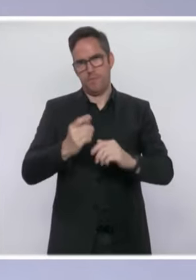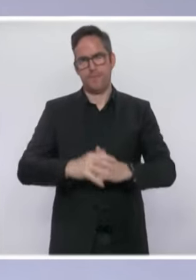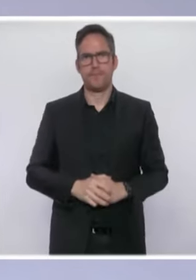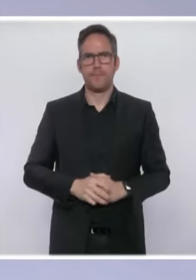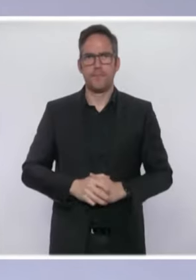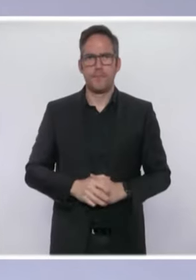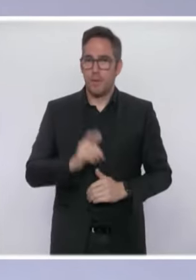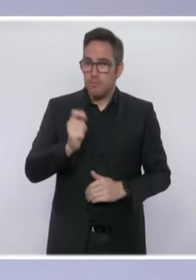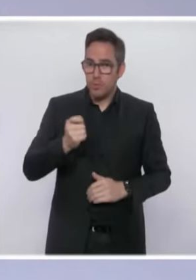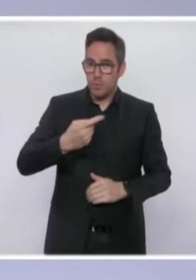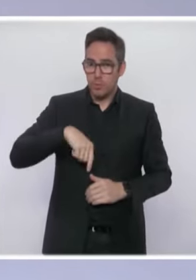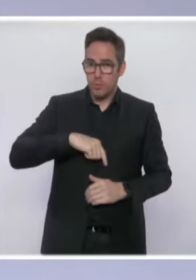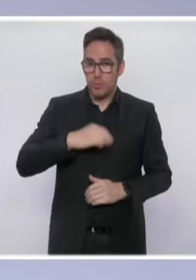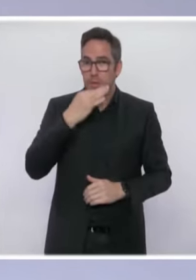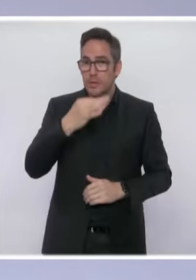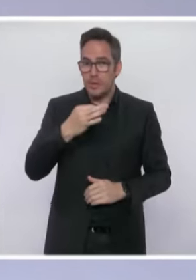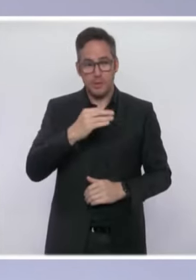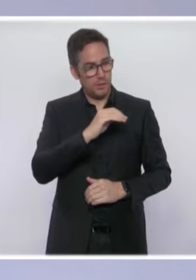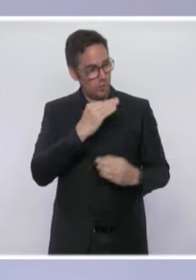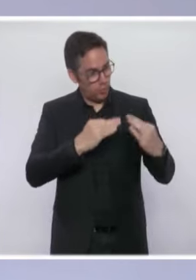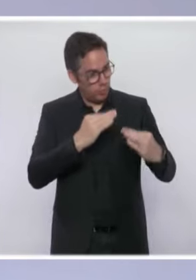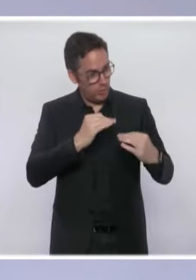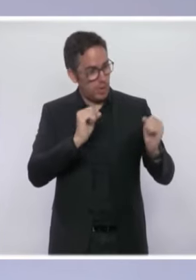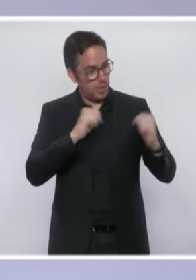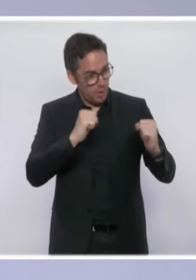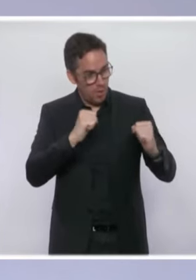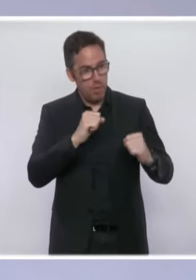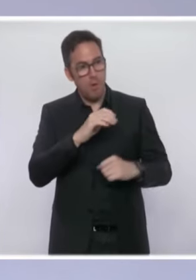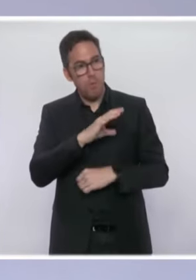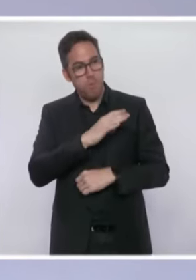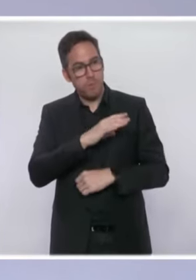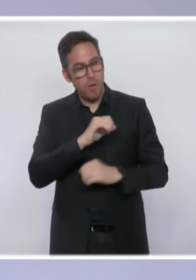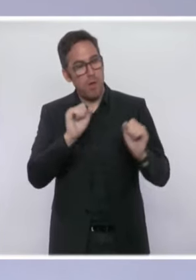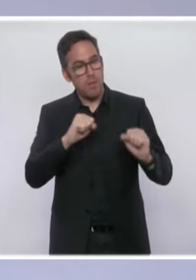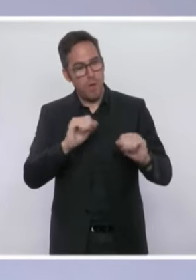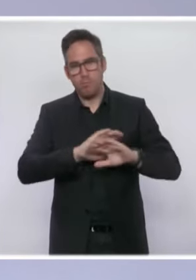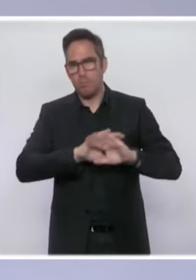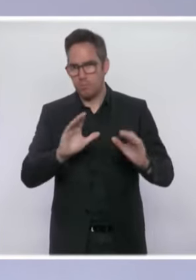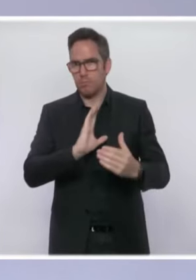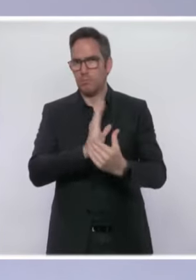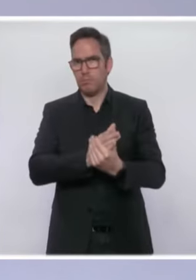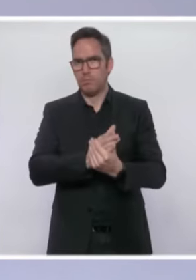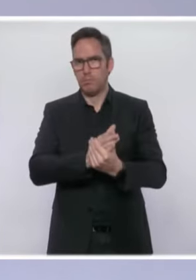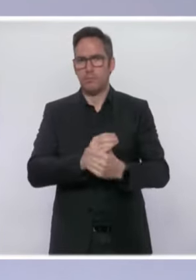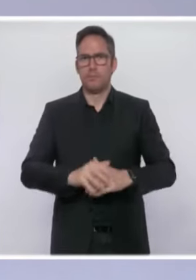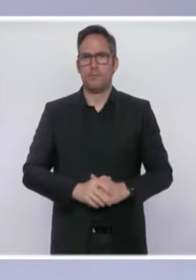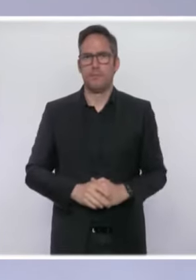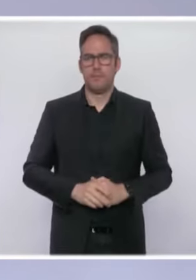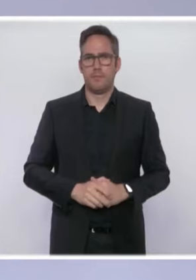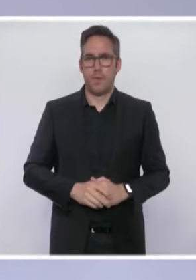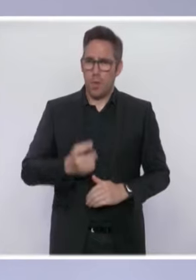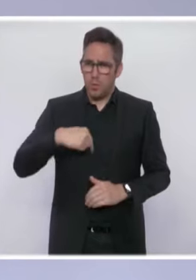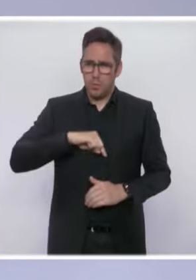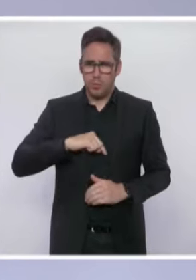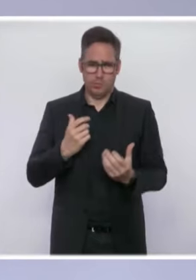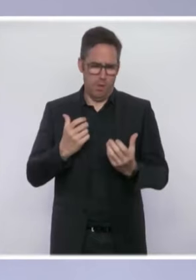avec l'accord du parquet, l'accord de l'équipe éducative. Moi ce que je souhaite,'est que, ce que nous souhaitons, c'est qu'un